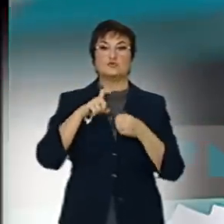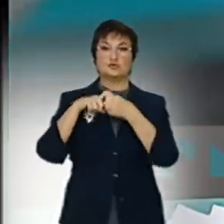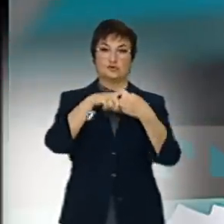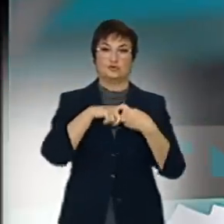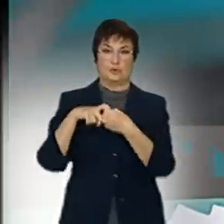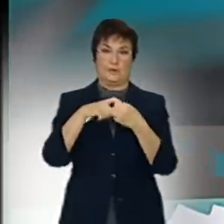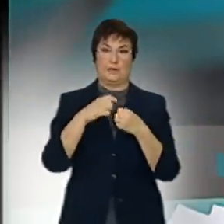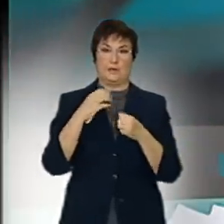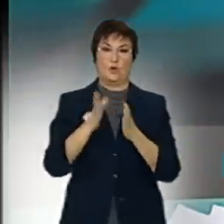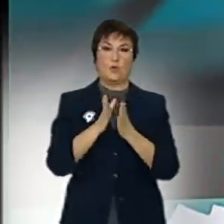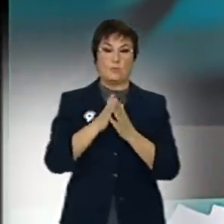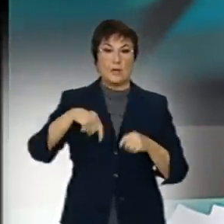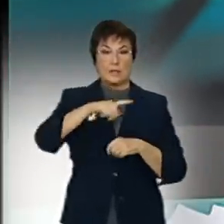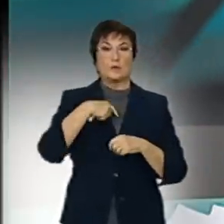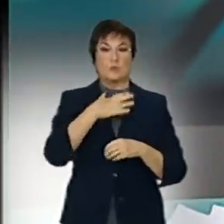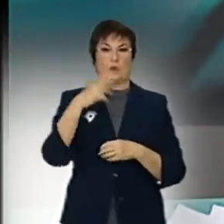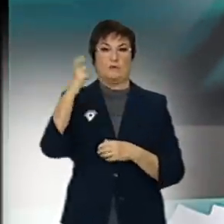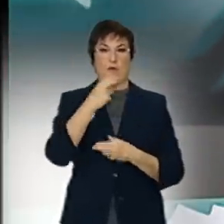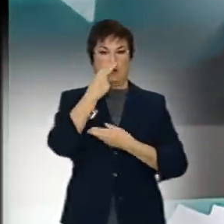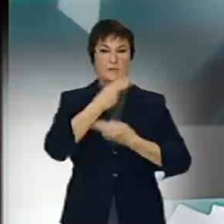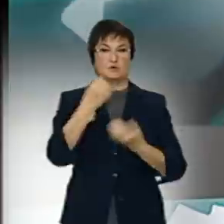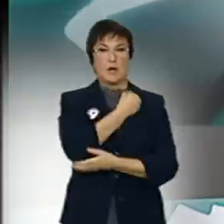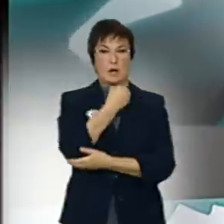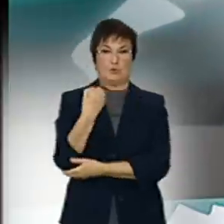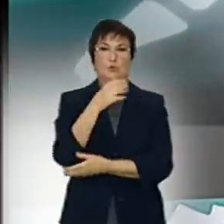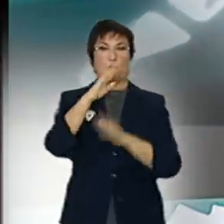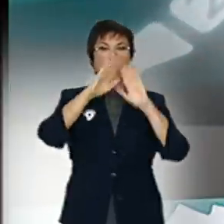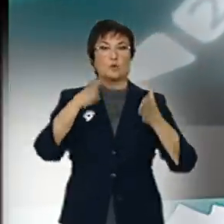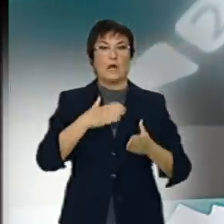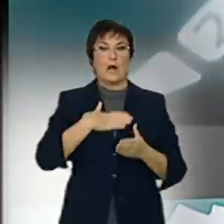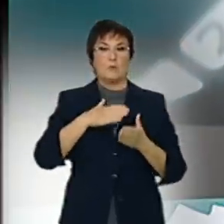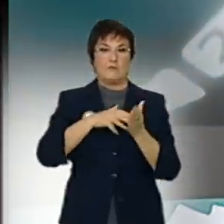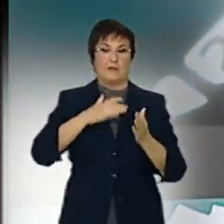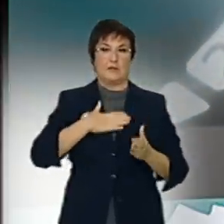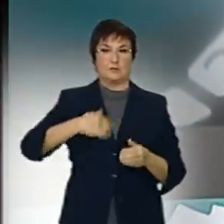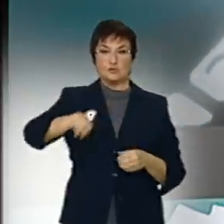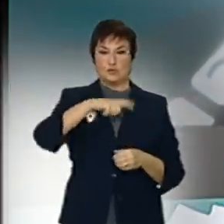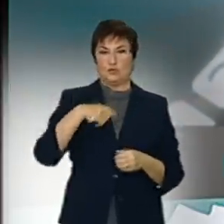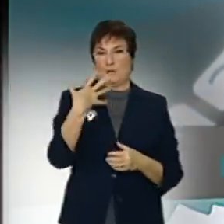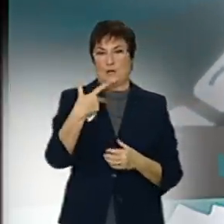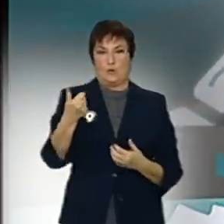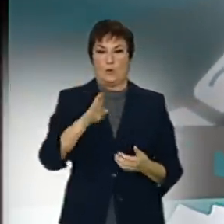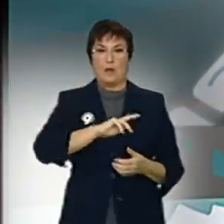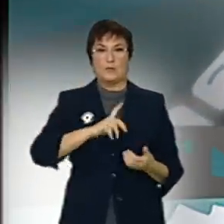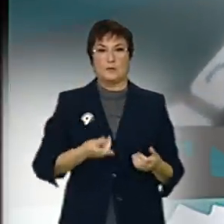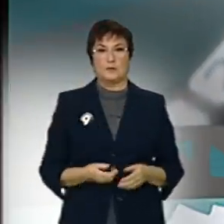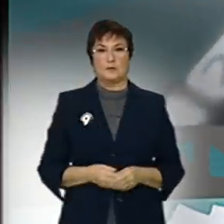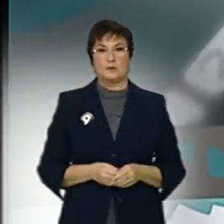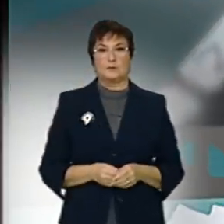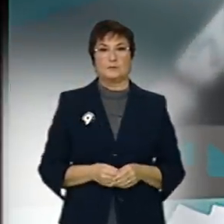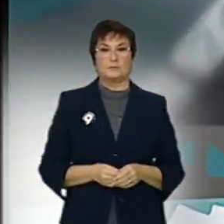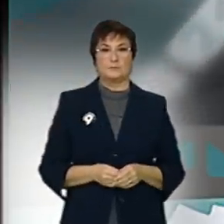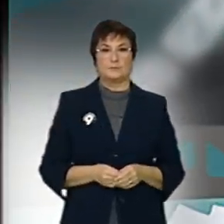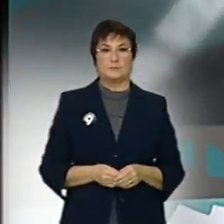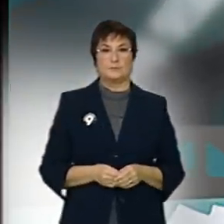companys, i vindre perquè és la nostra casa, la casa de tots els valencians que ens han furt. És la nostra casa i ens furten